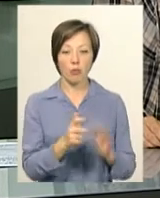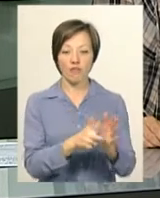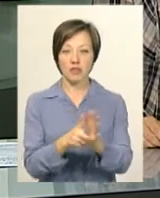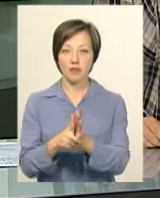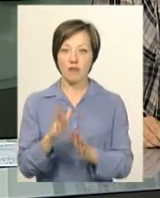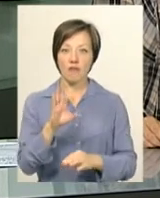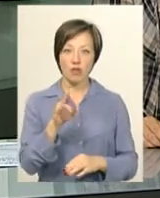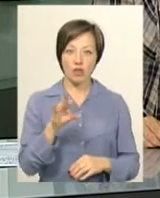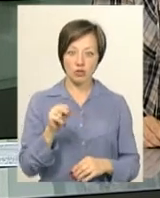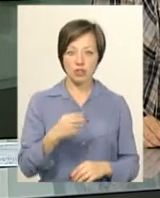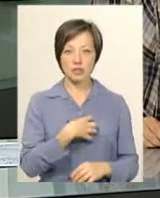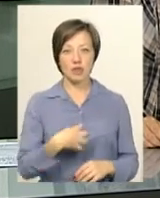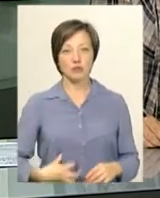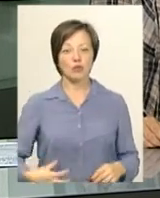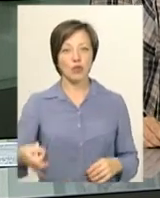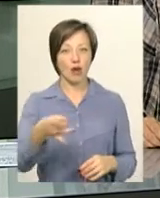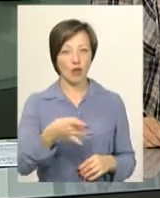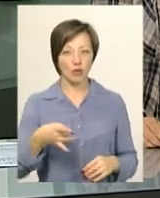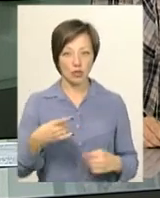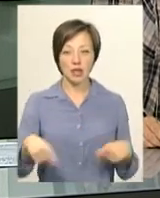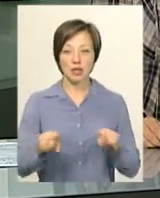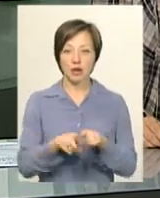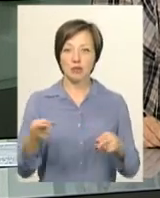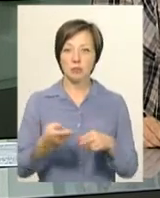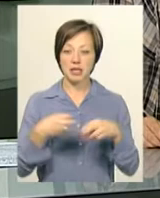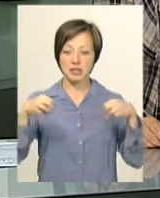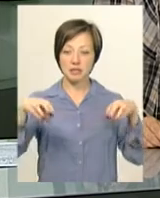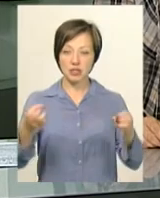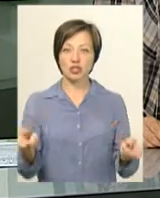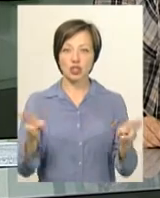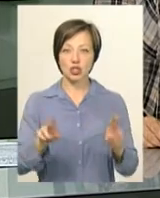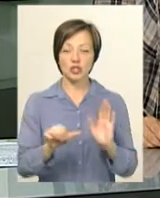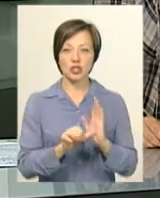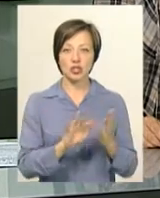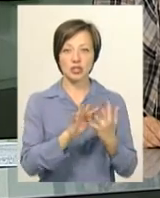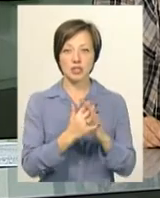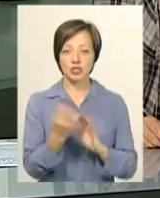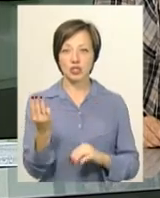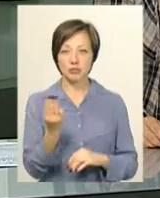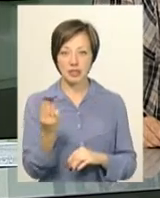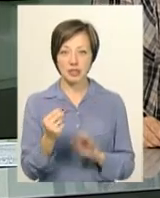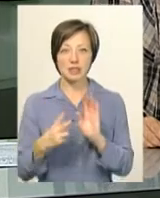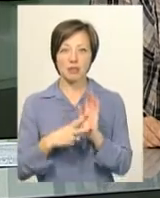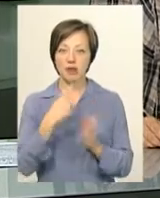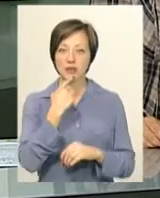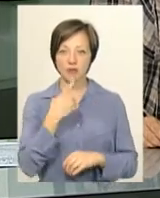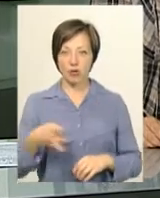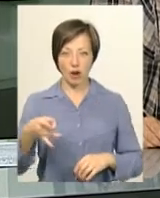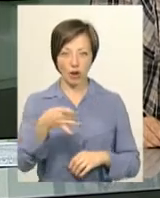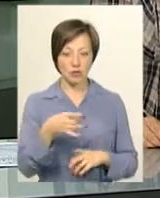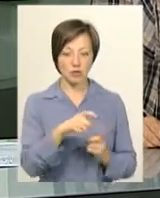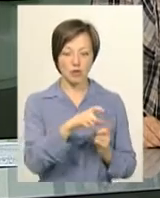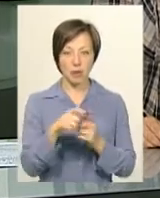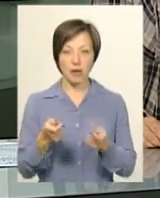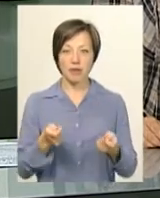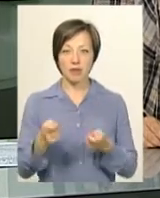у Волочинському та Славуцькому районах. Також без світла залишились 6 сіл Шепотівського та 7 Красилівського району. За словами